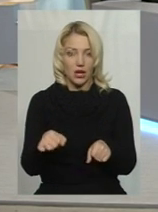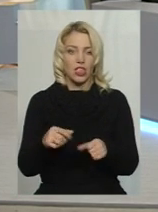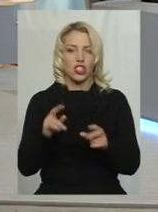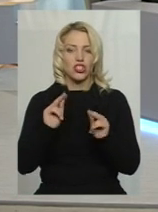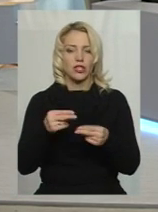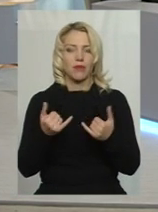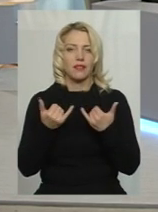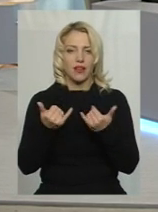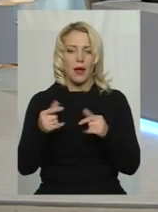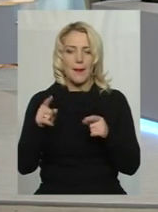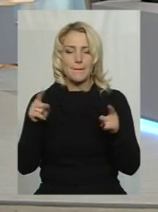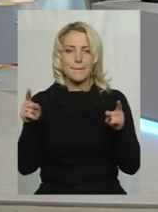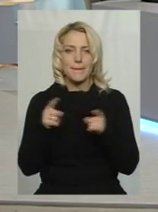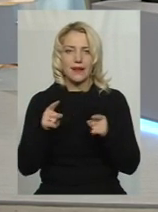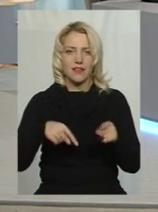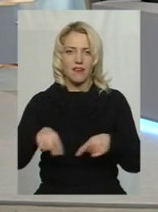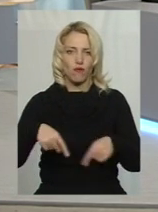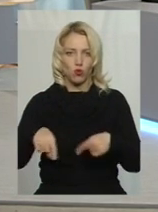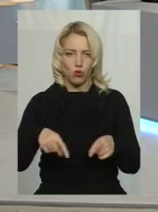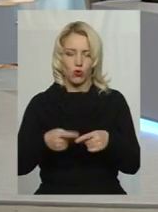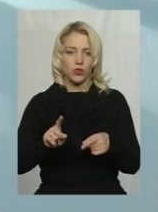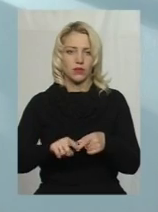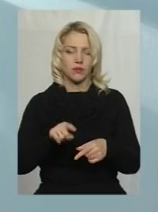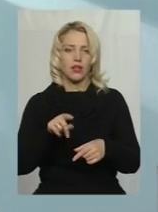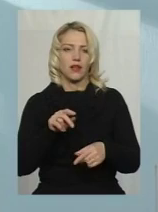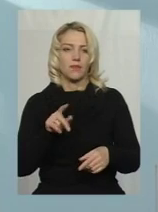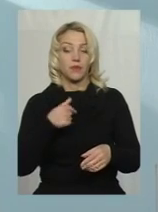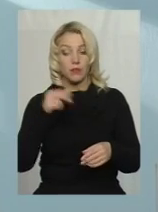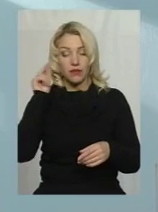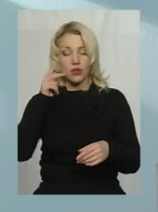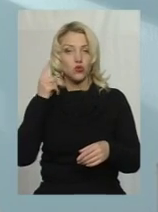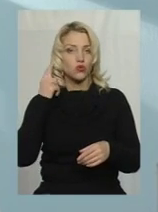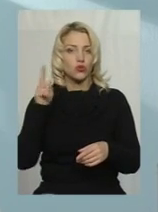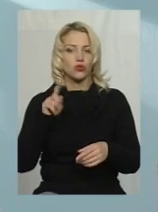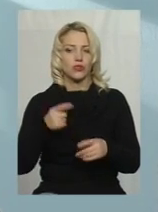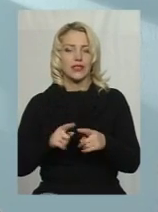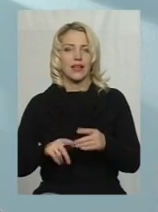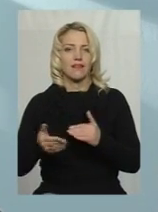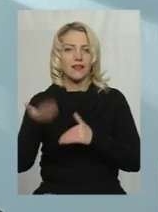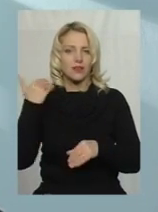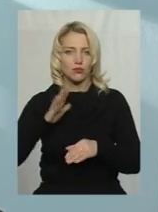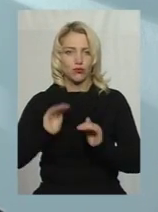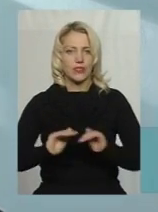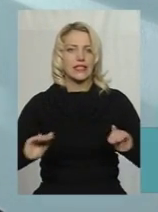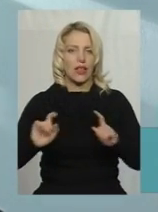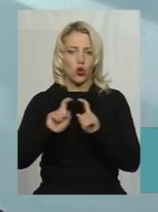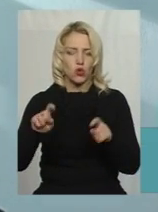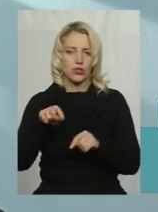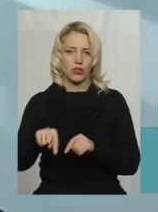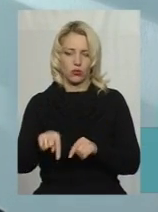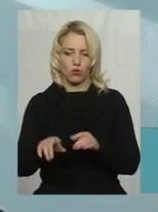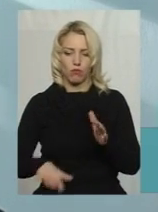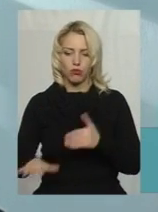мініфутболу, і його можливо там розташувати. Так, як ми вичули, що це територія колишнього дошкільного закладу, тому таких площ для